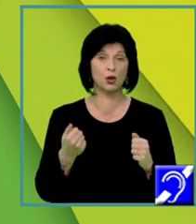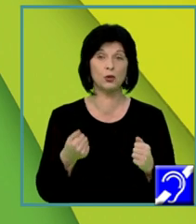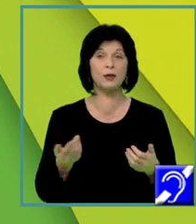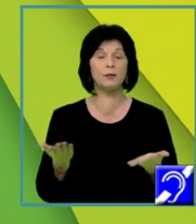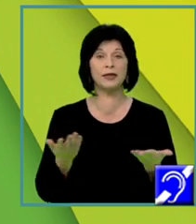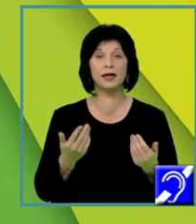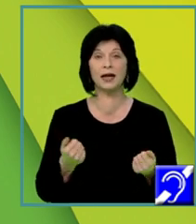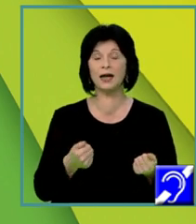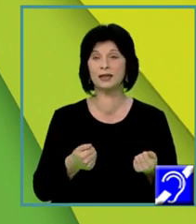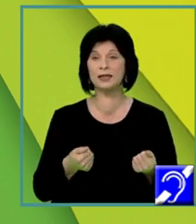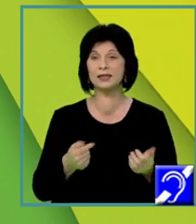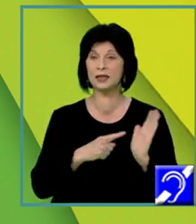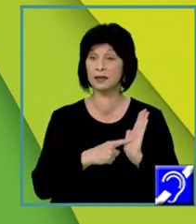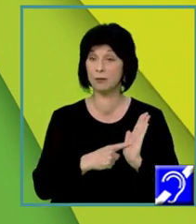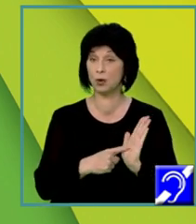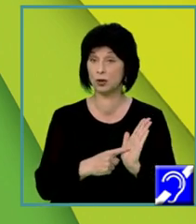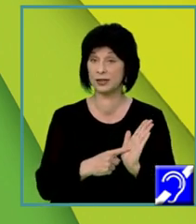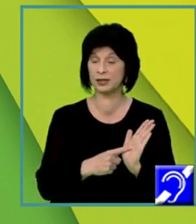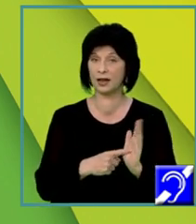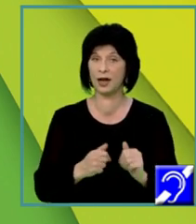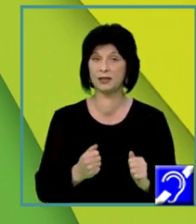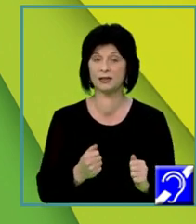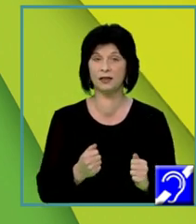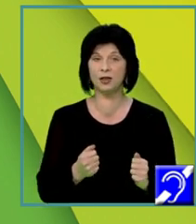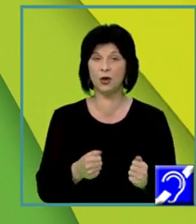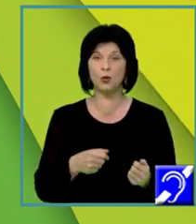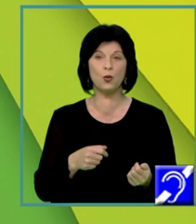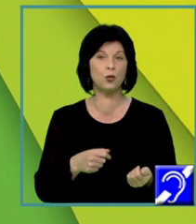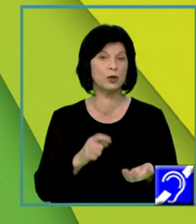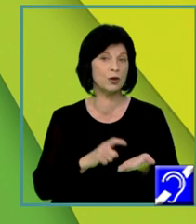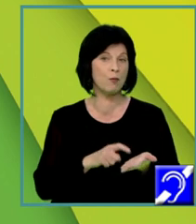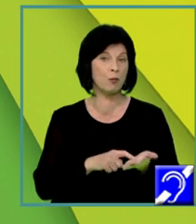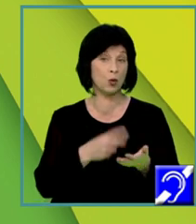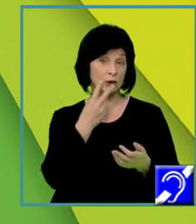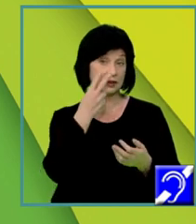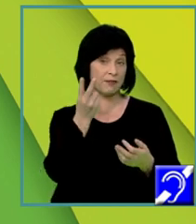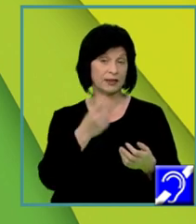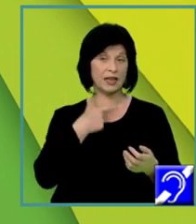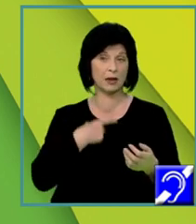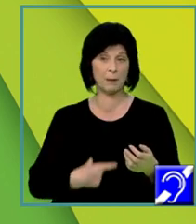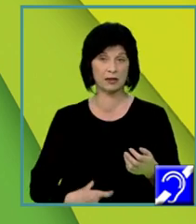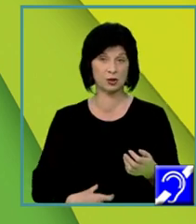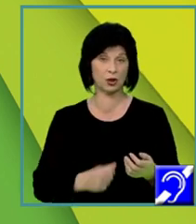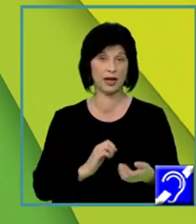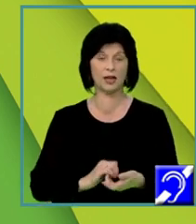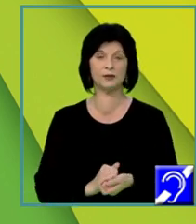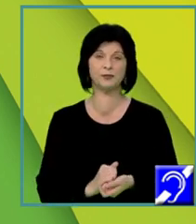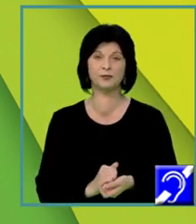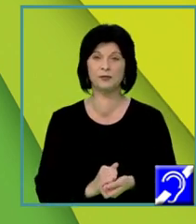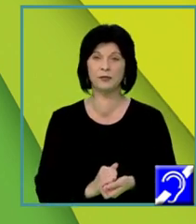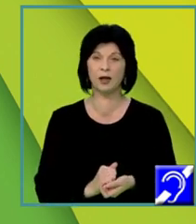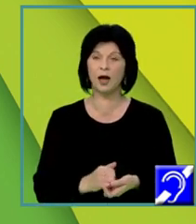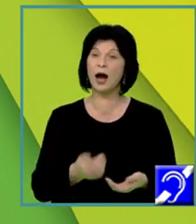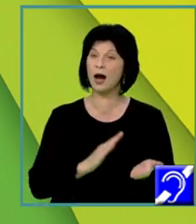punct de vedere relativ la o temă. Argumentarea implică justificarea logică a unei opinii. Vă reamintesc, a argumenta